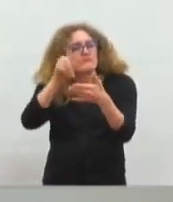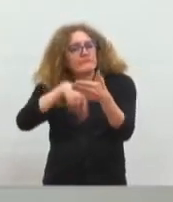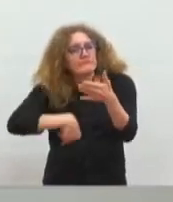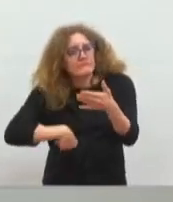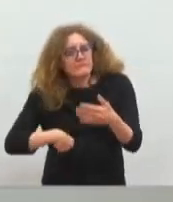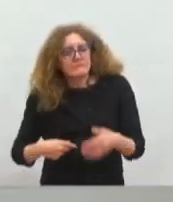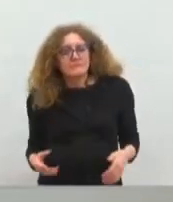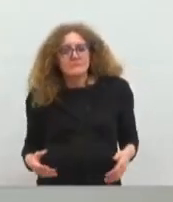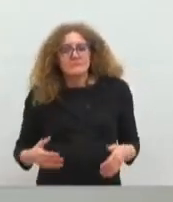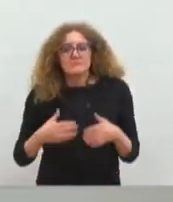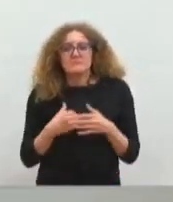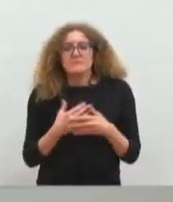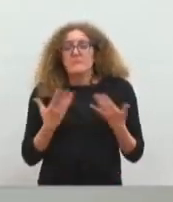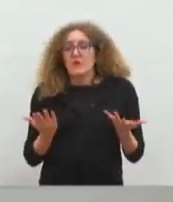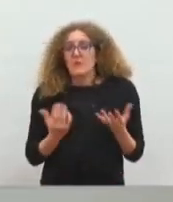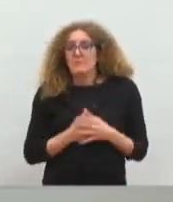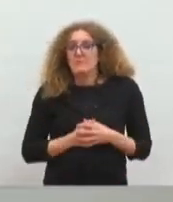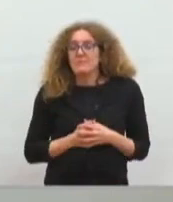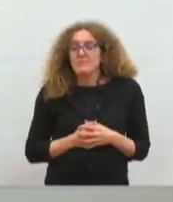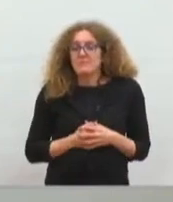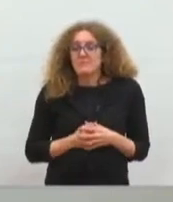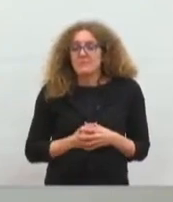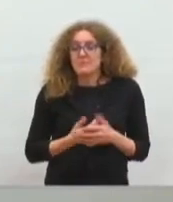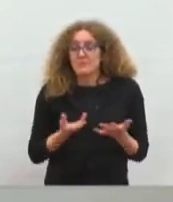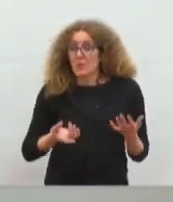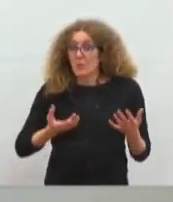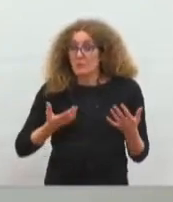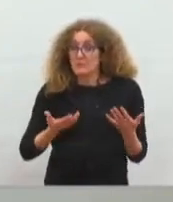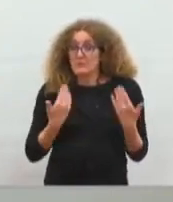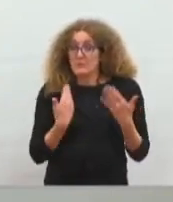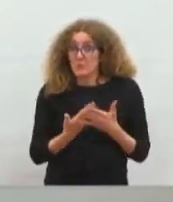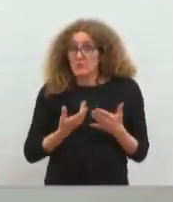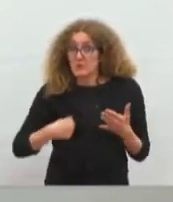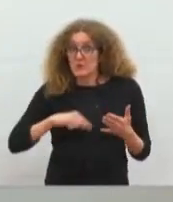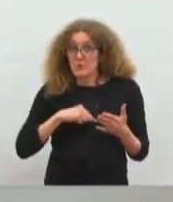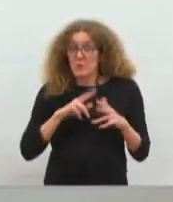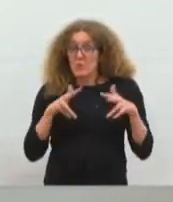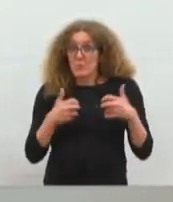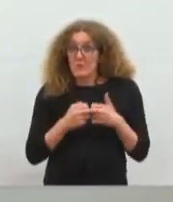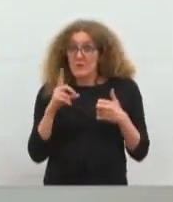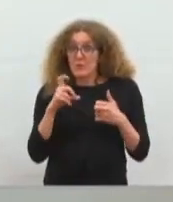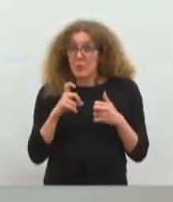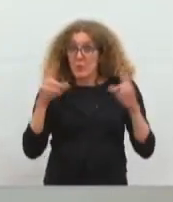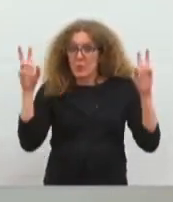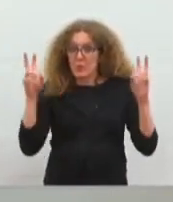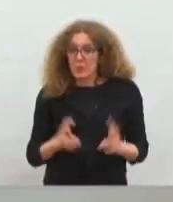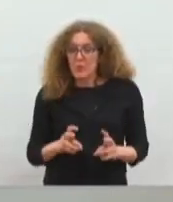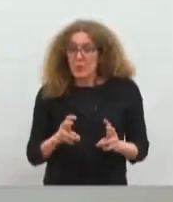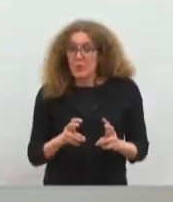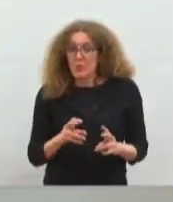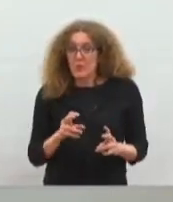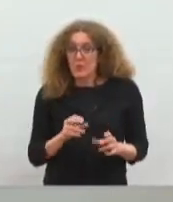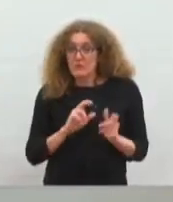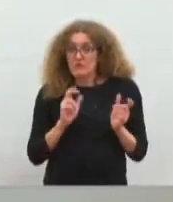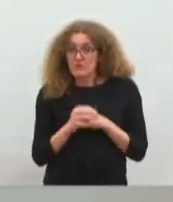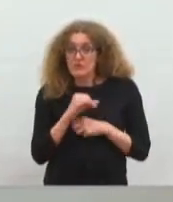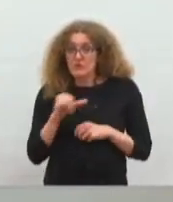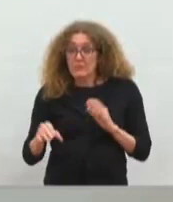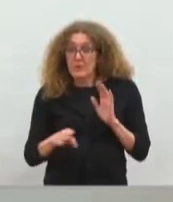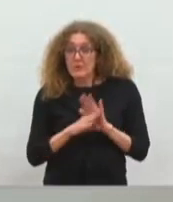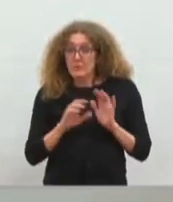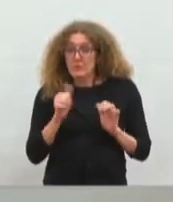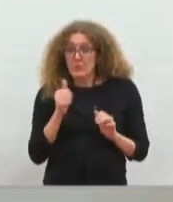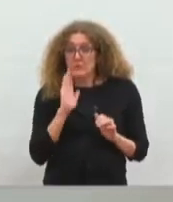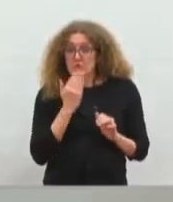phénomènes qui se produisent. qui fait qu'ainsi, nous avions pu baisser le prix de l'eau qui n'a pas changé depuis le 1er janvier 2016 à 1